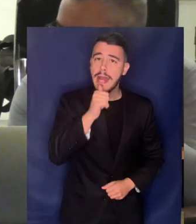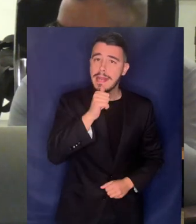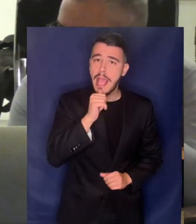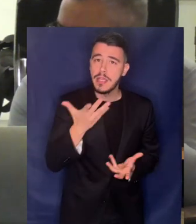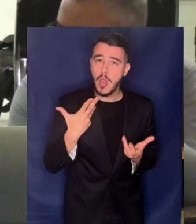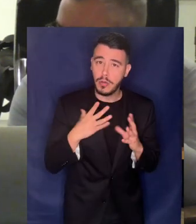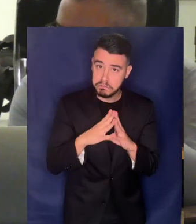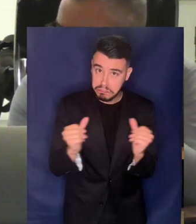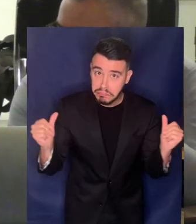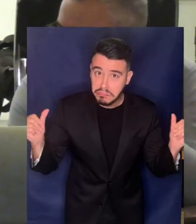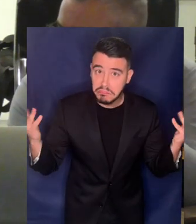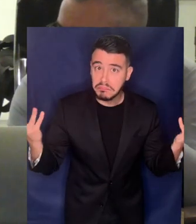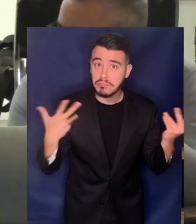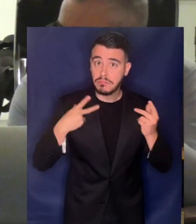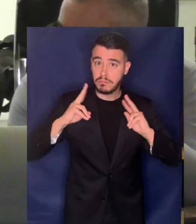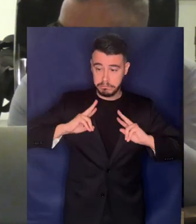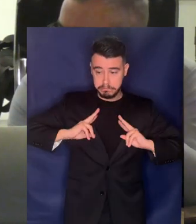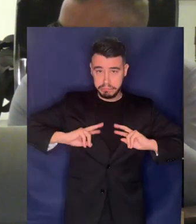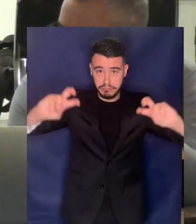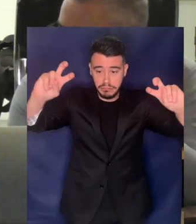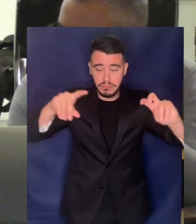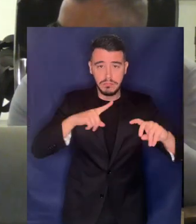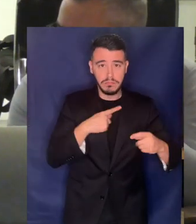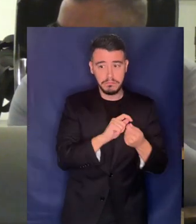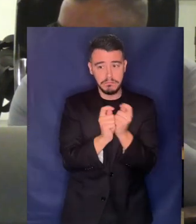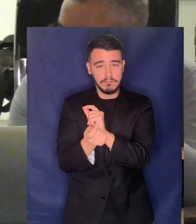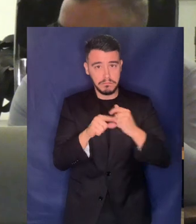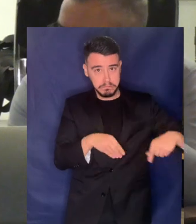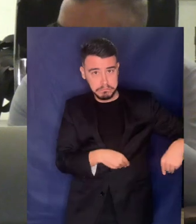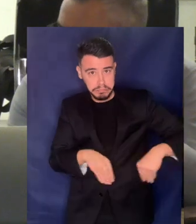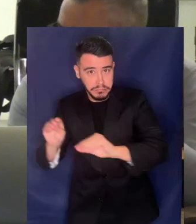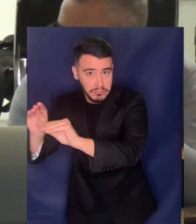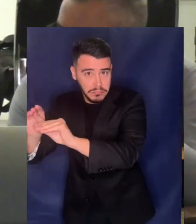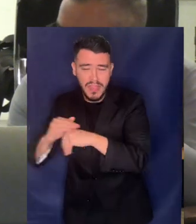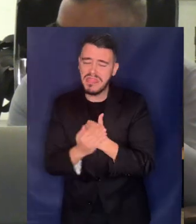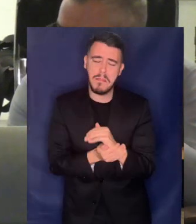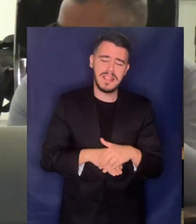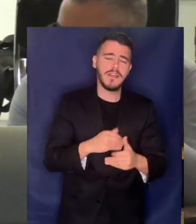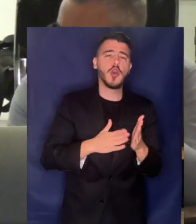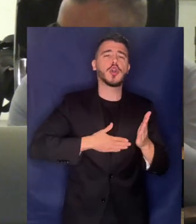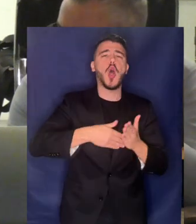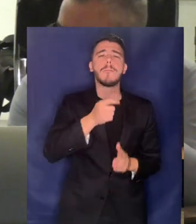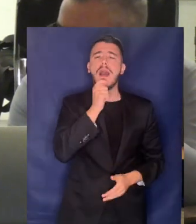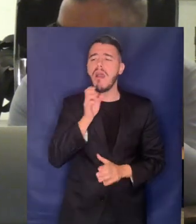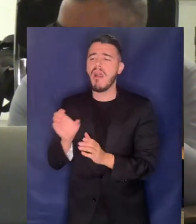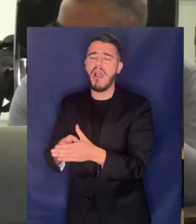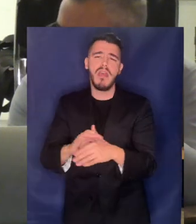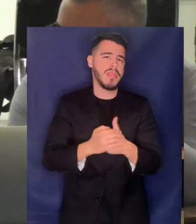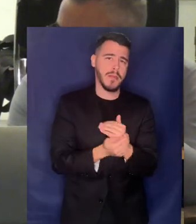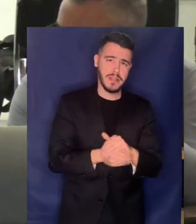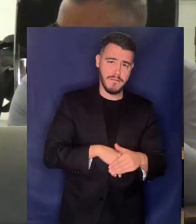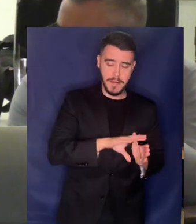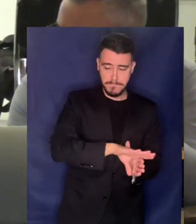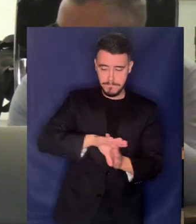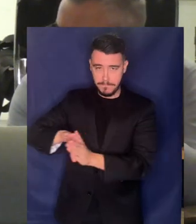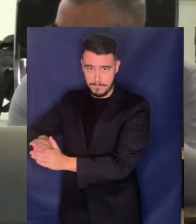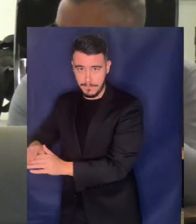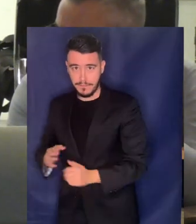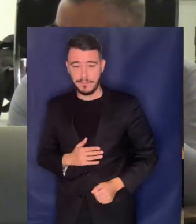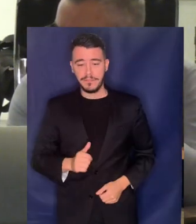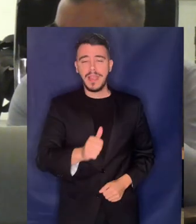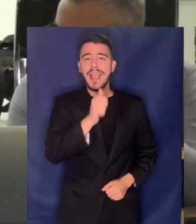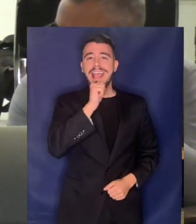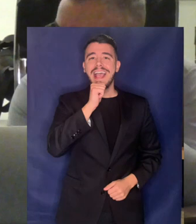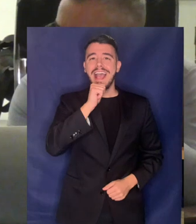ανεξάρτητα από την πολιτική του τοποθέτηση Το δεύτερο, η επιλογή του τρόπου διαχείρισης των υδάτων βασίζεται στην αρχή της